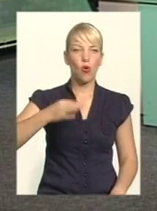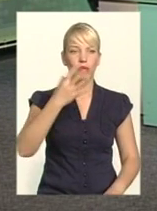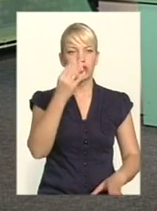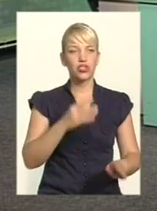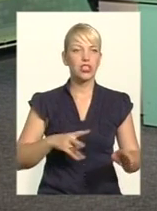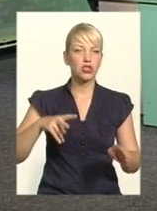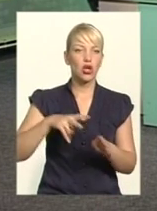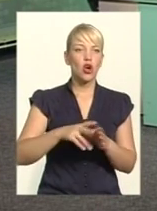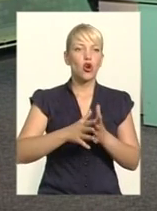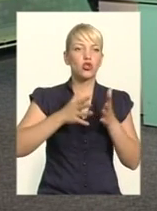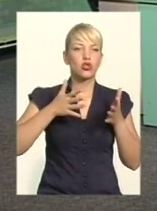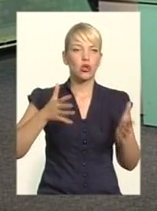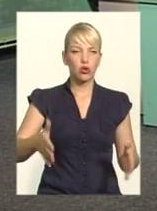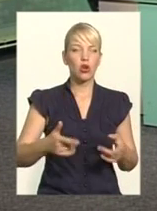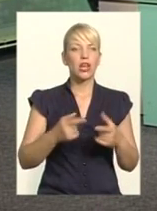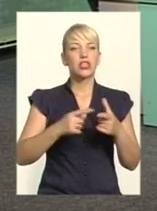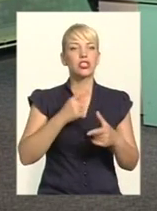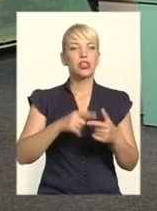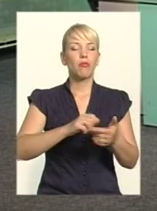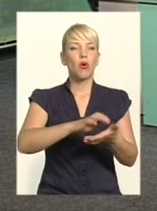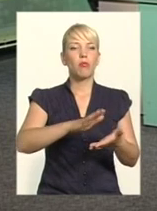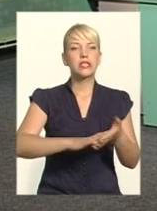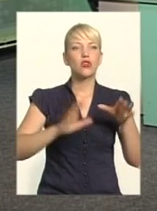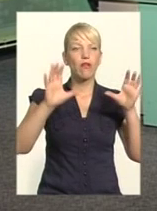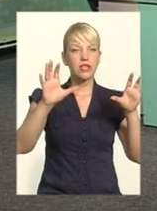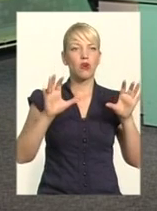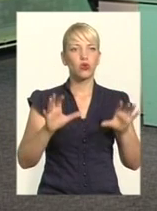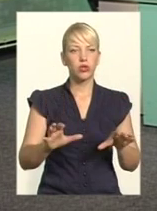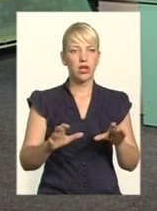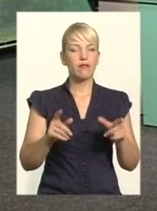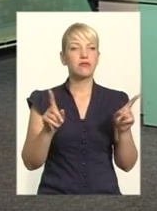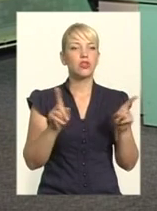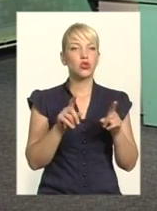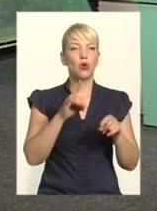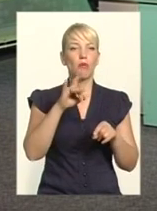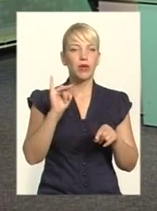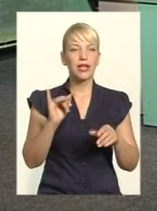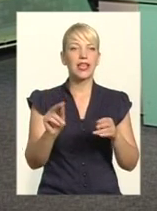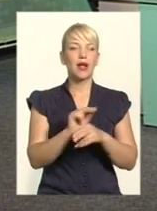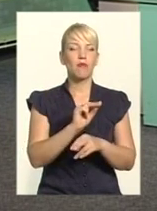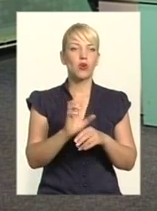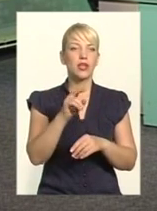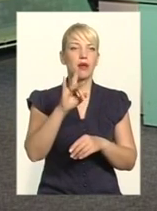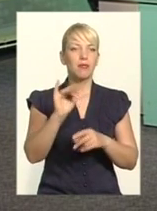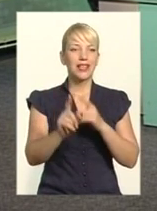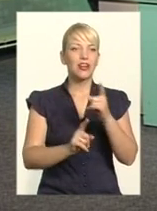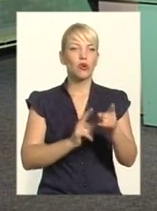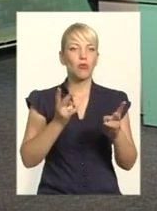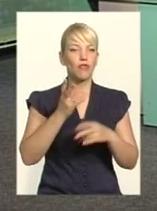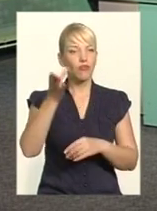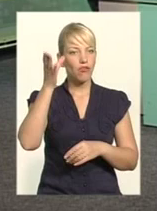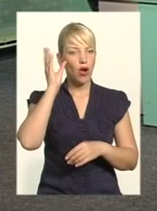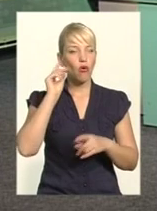цей фактор на рівні держави, чи прописано в законодавстві, що при ремонті, при реконструкції, має враховувати, що